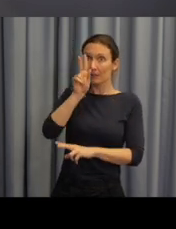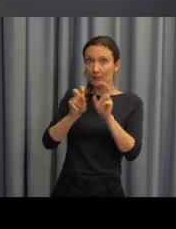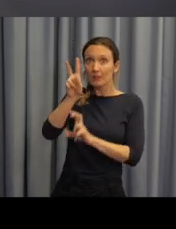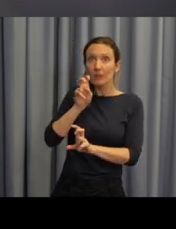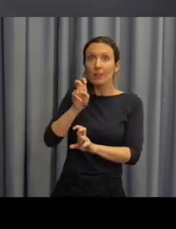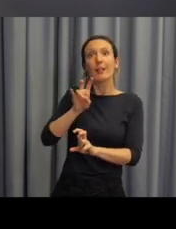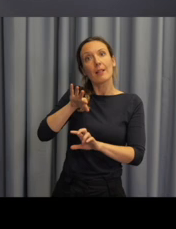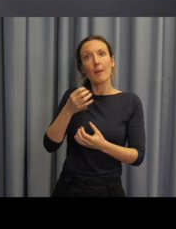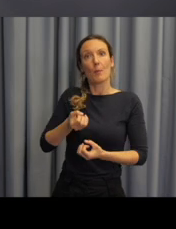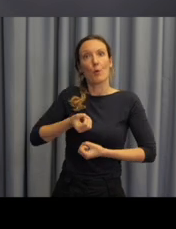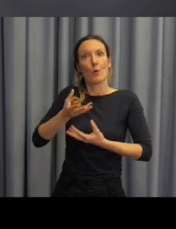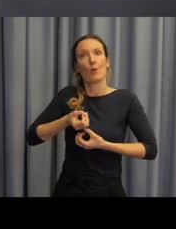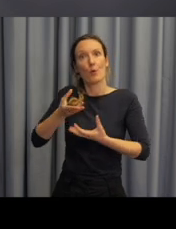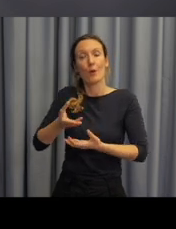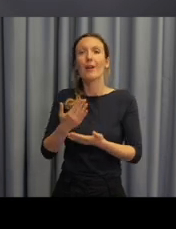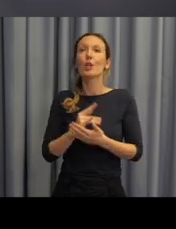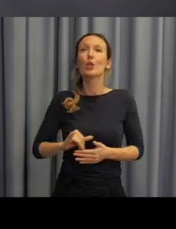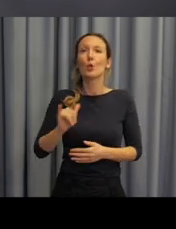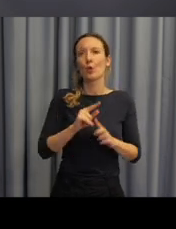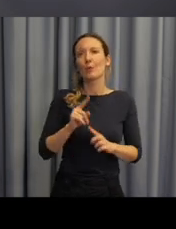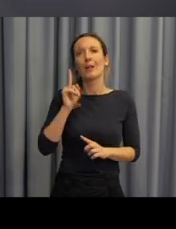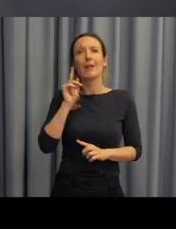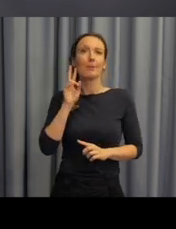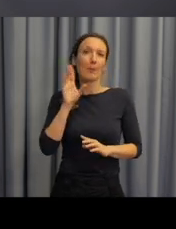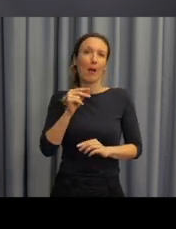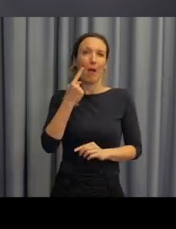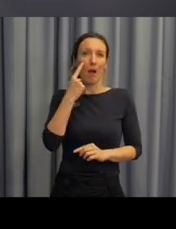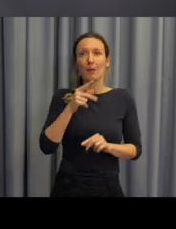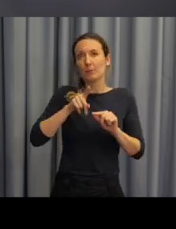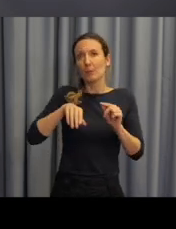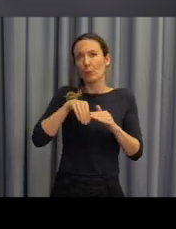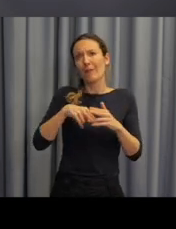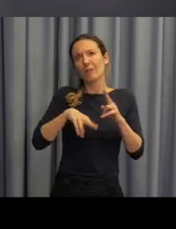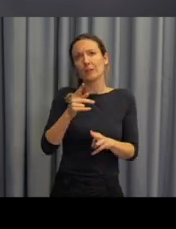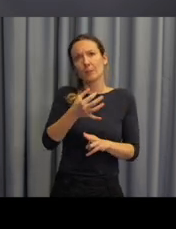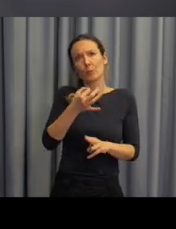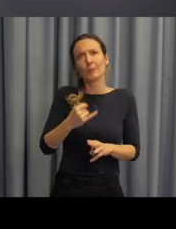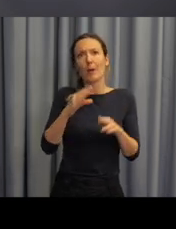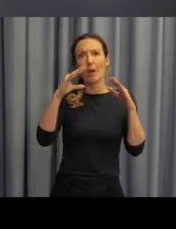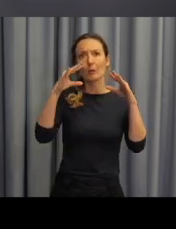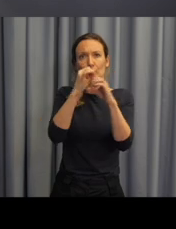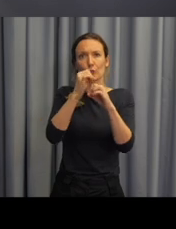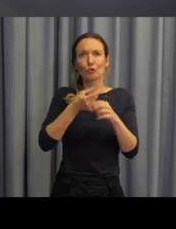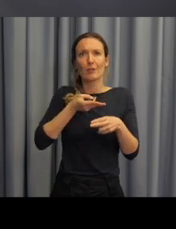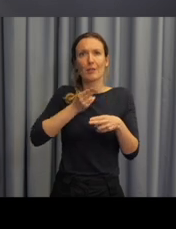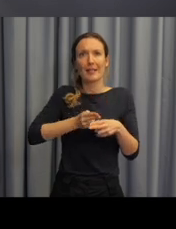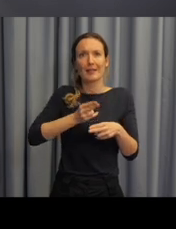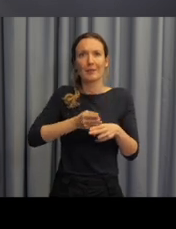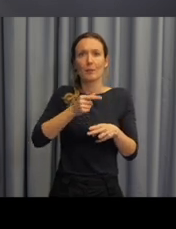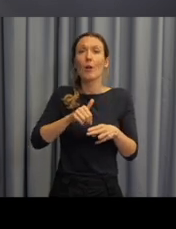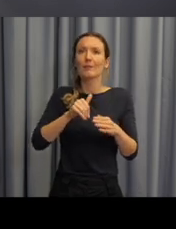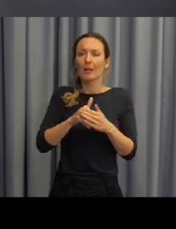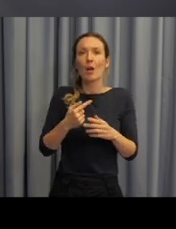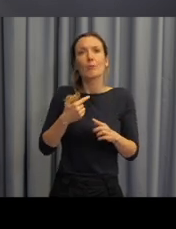recepce ve znakovém jazyce. Například u žáku se zrakovým postižením jsou to často žáci s